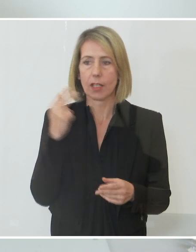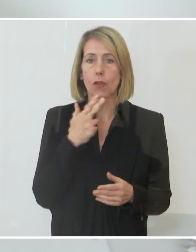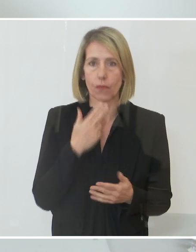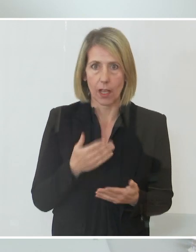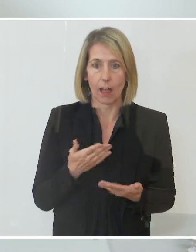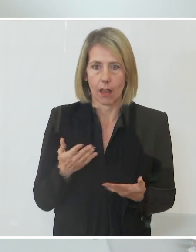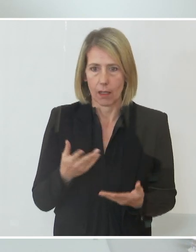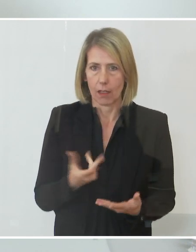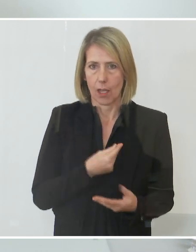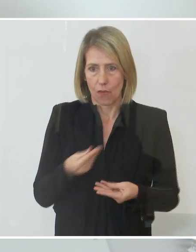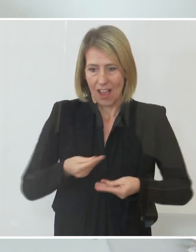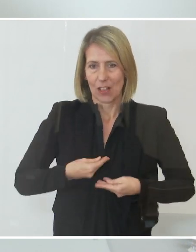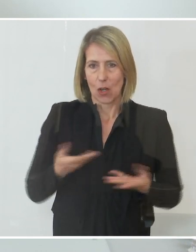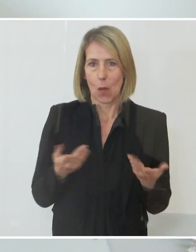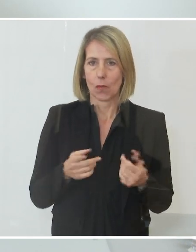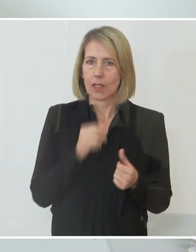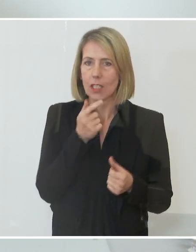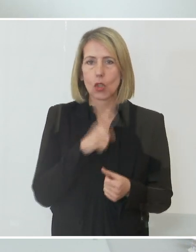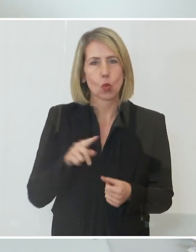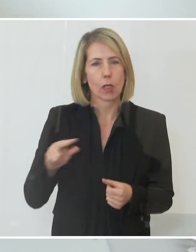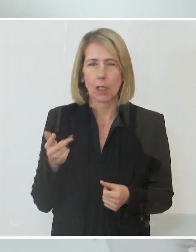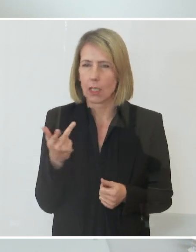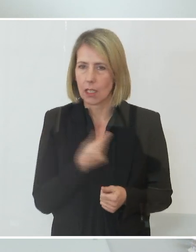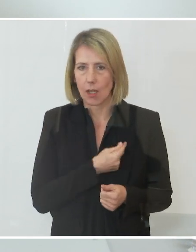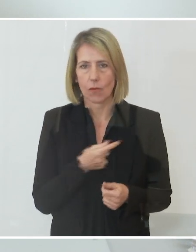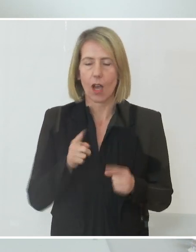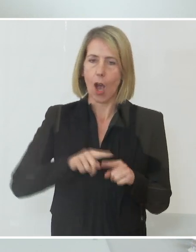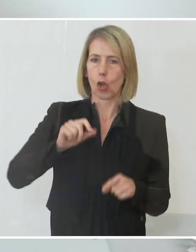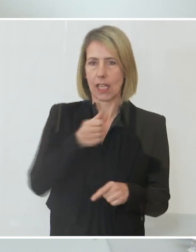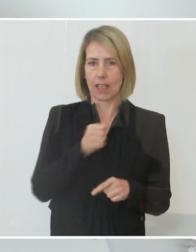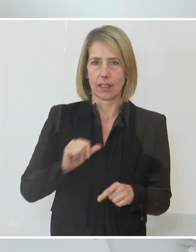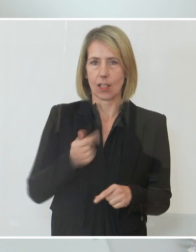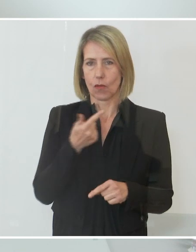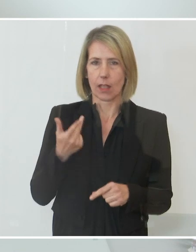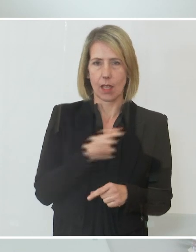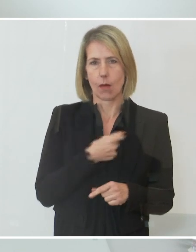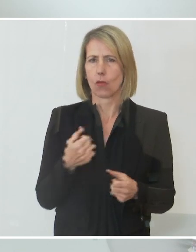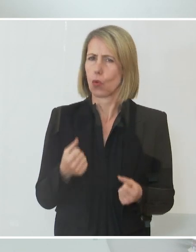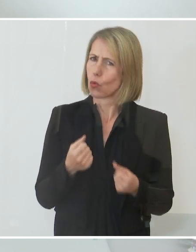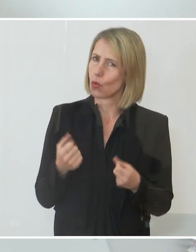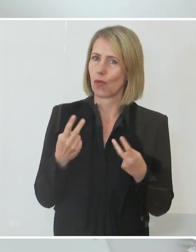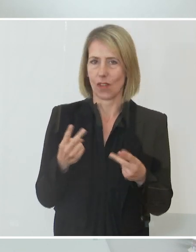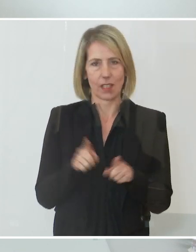lassen. Nicht nur der Booster-ot, auch jede erste und zweite Impfung ist ganz wichtig.